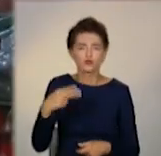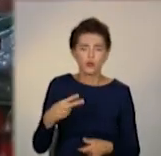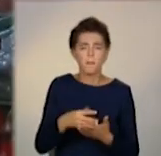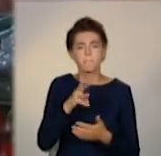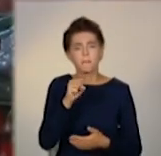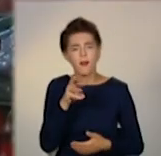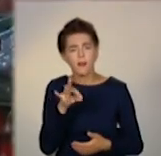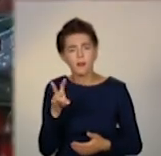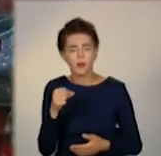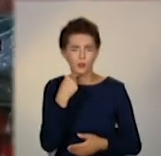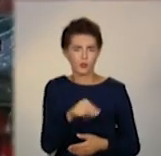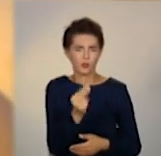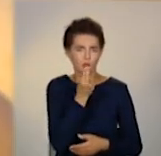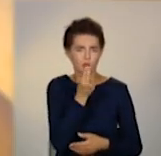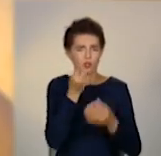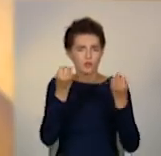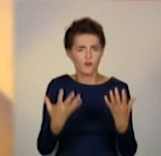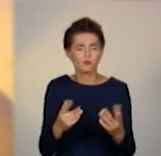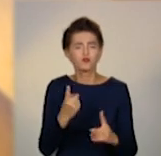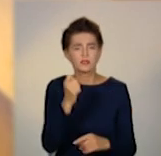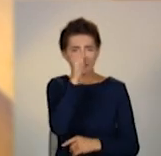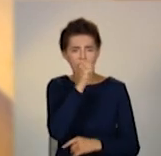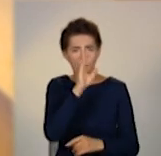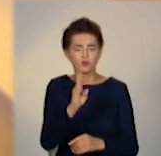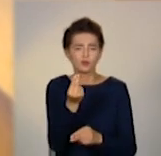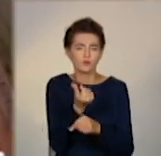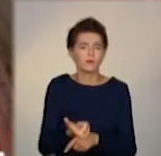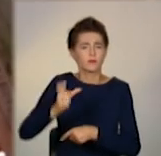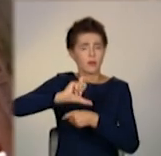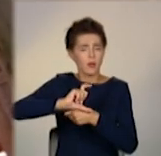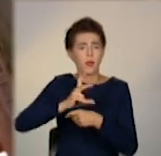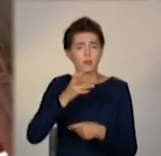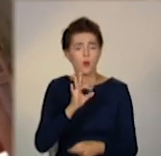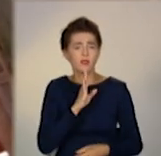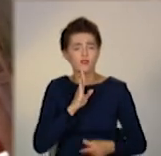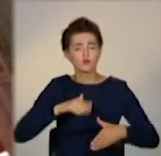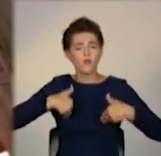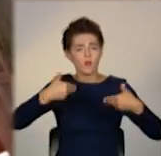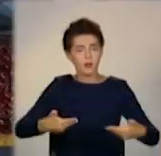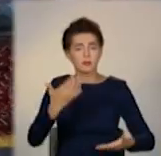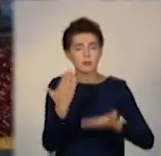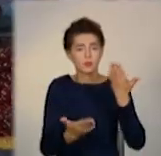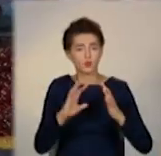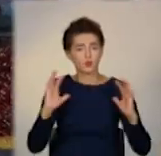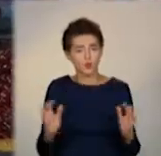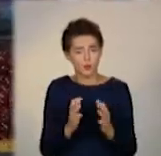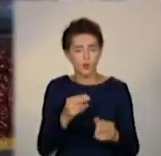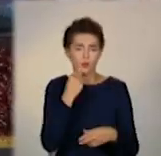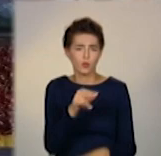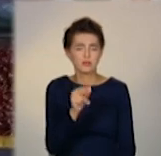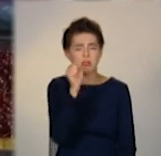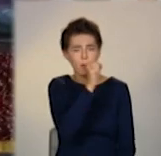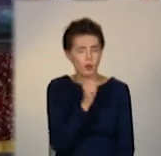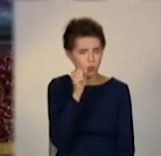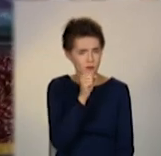поки свіжі. Крім того, у зимку сезонні смаколики подорожчають. Жінка радить, якщо вже й зберігати, то… В идеалі краще заморожувати.